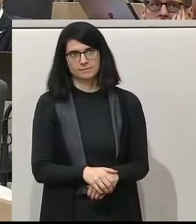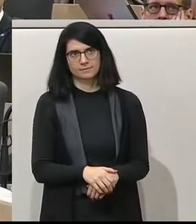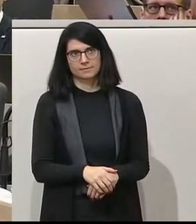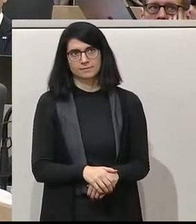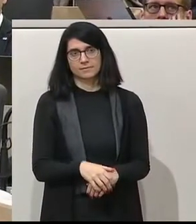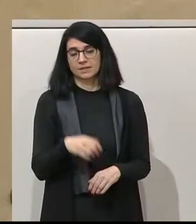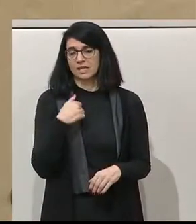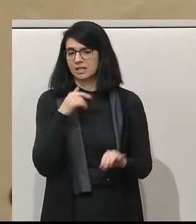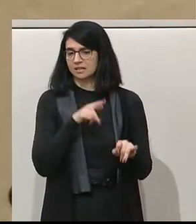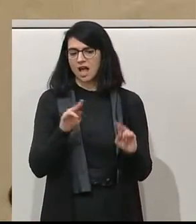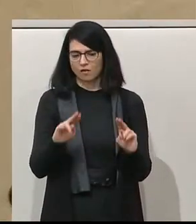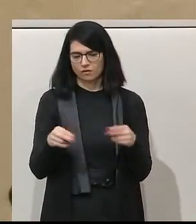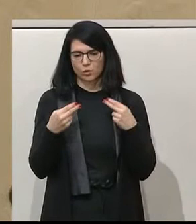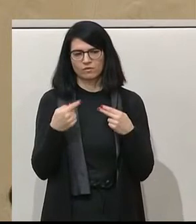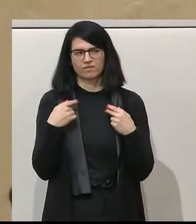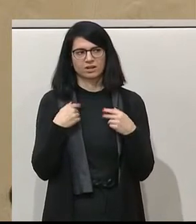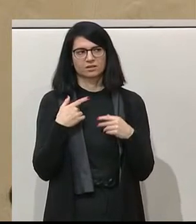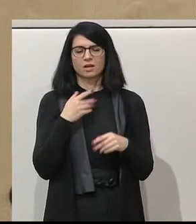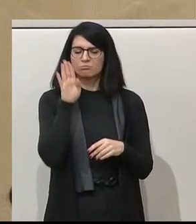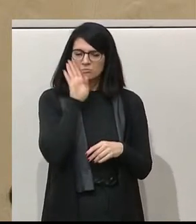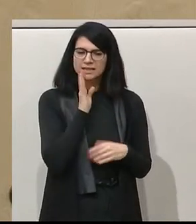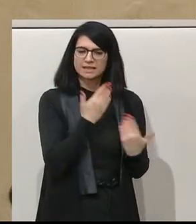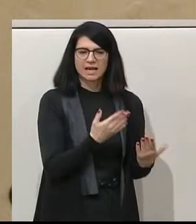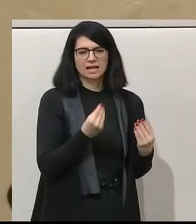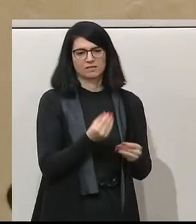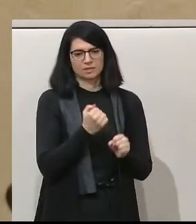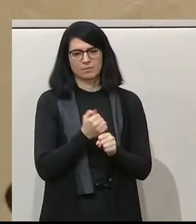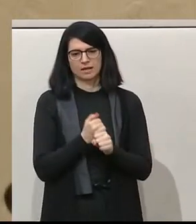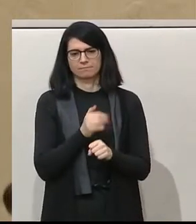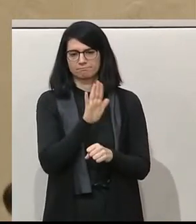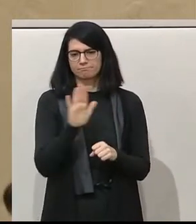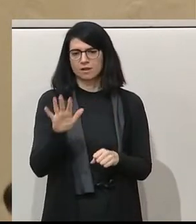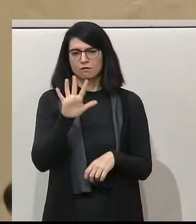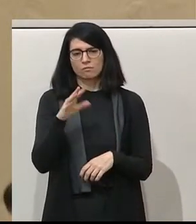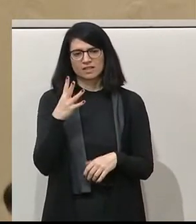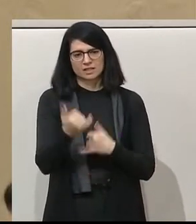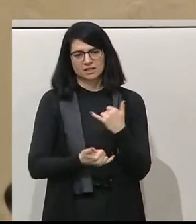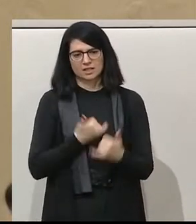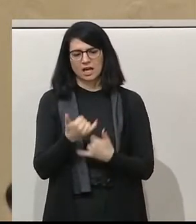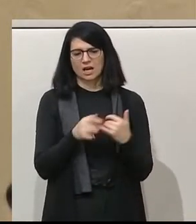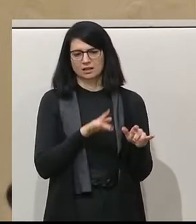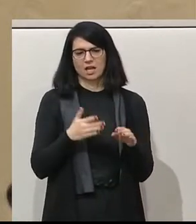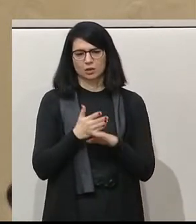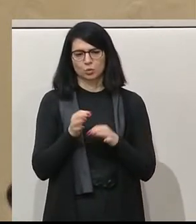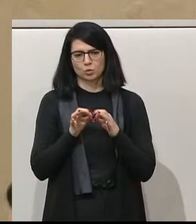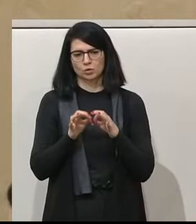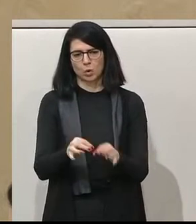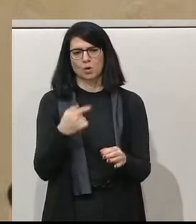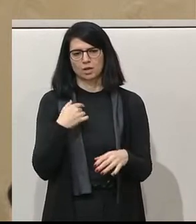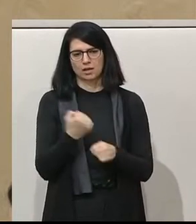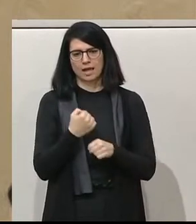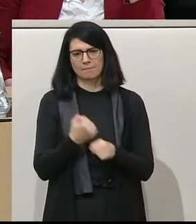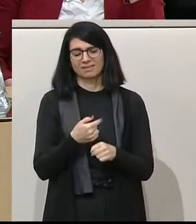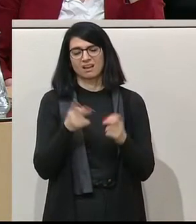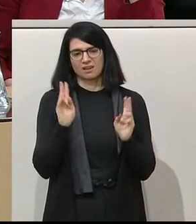Ich appelliere an Sie, tun Sie ja Möglichstes, dass die Menschen, die 45 Jahre lang Zementsäcke schleppen müssen, in